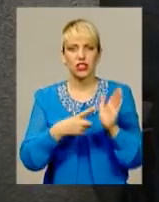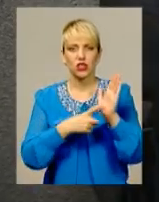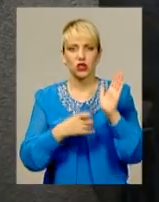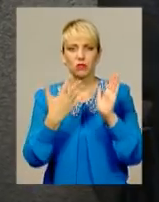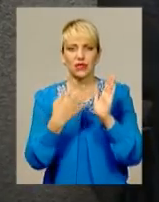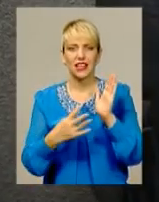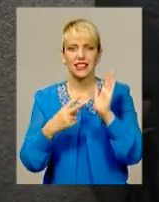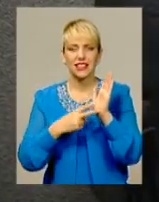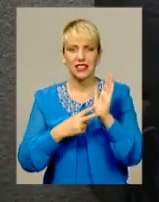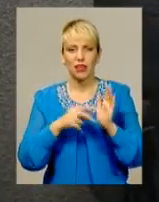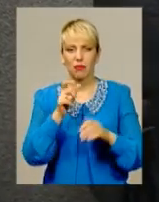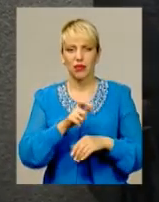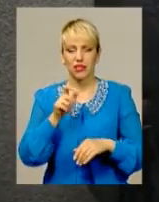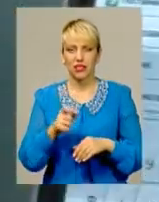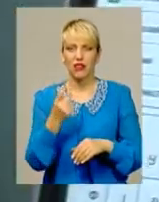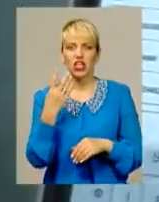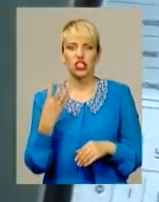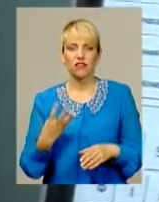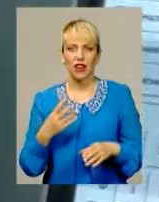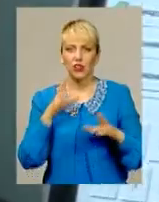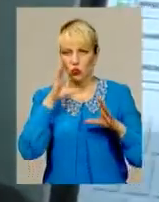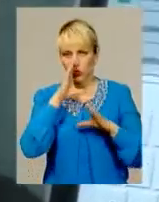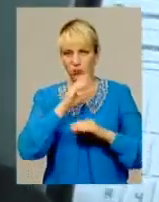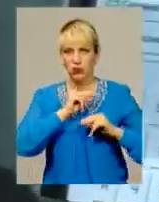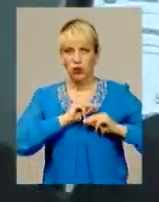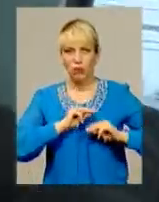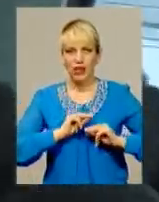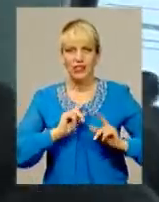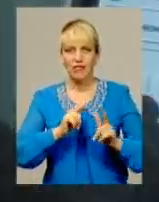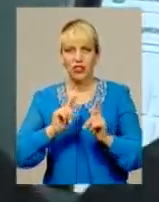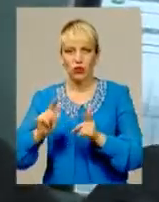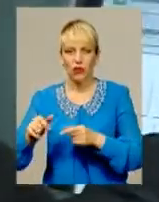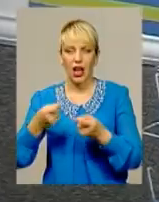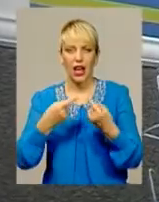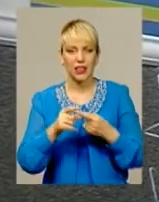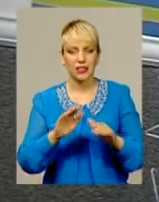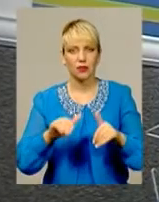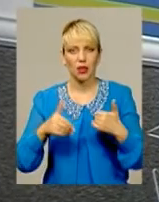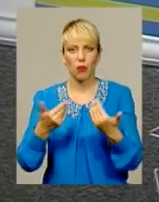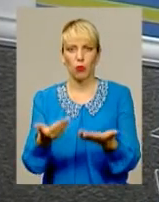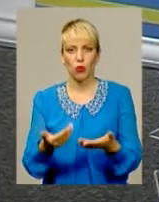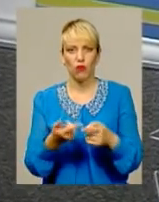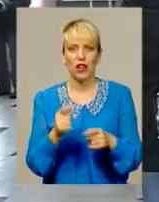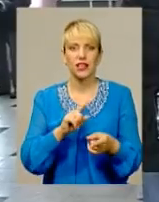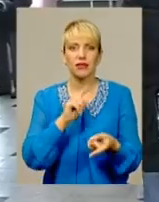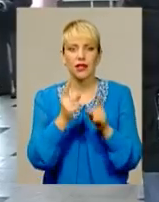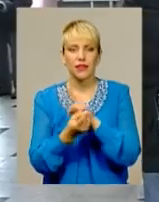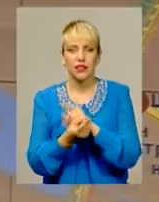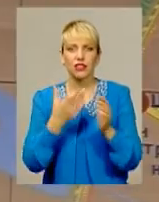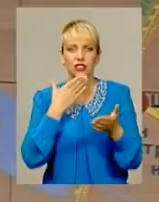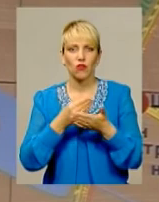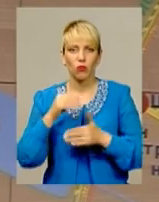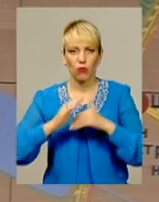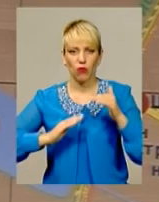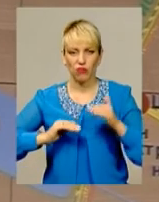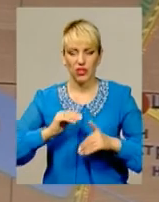бійців. Менше чверті з них успішно працевлаштувалися. Решті ж запропонували змінити власні професію або спеціальність на ті,